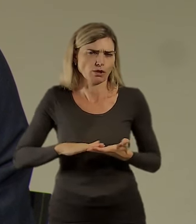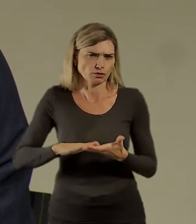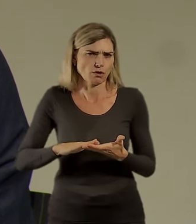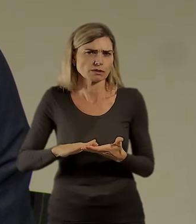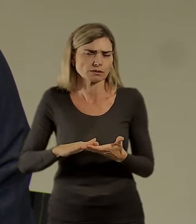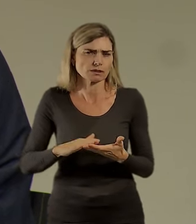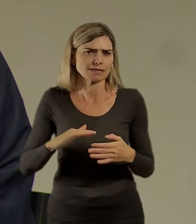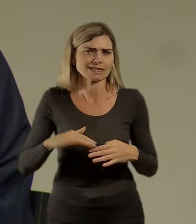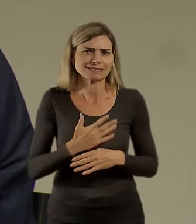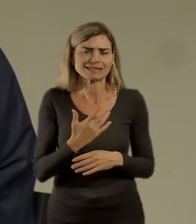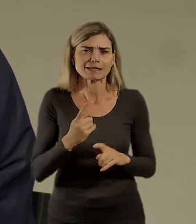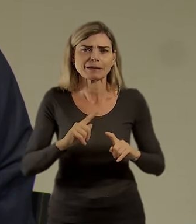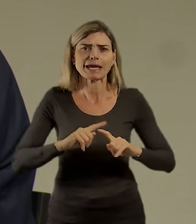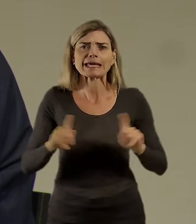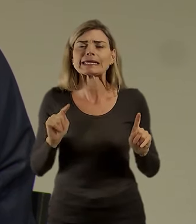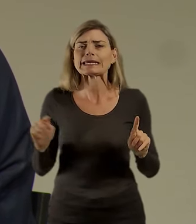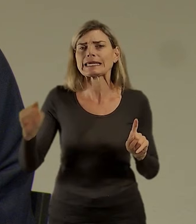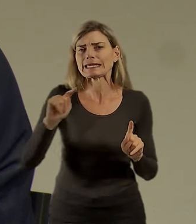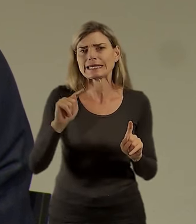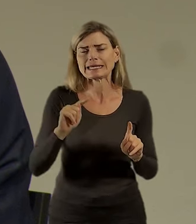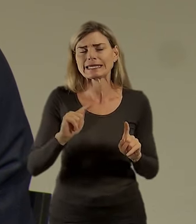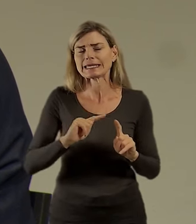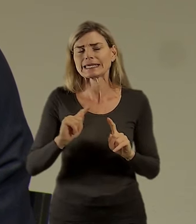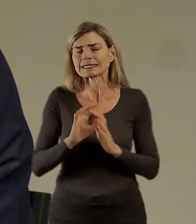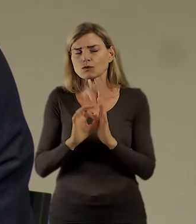jiným formám jako společnosti.